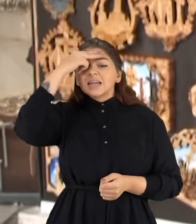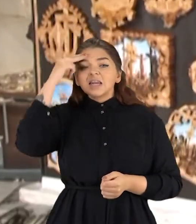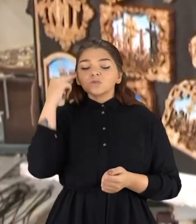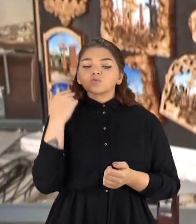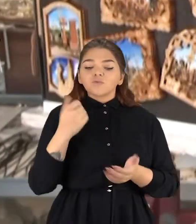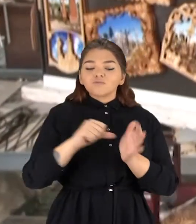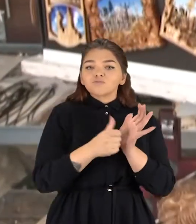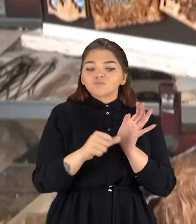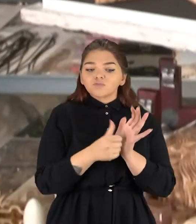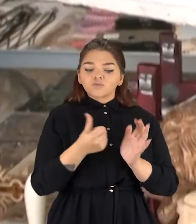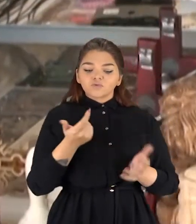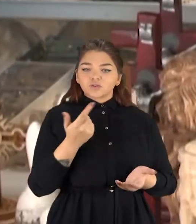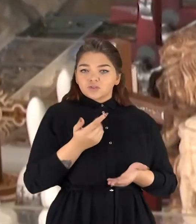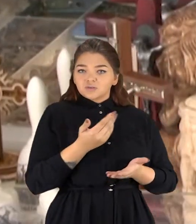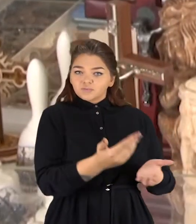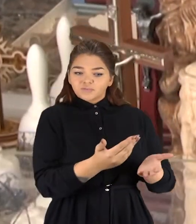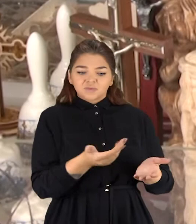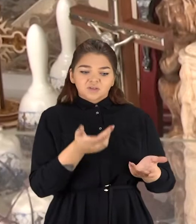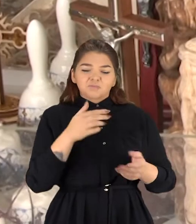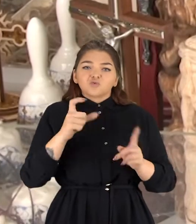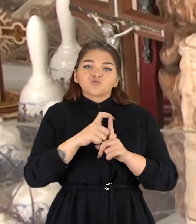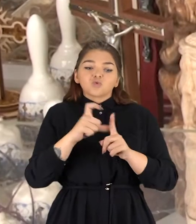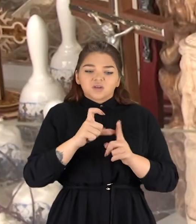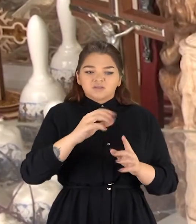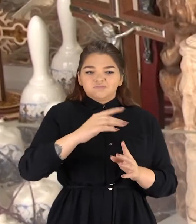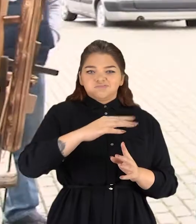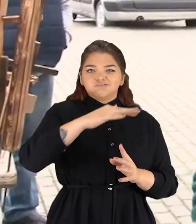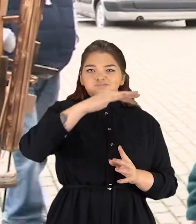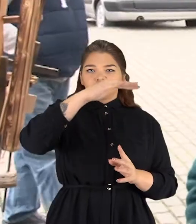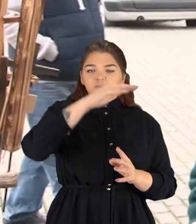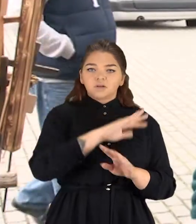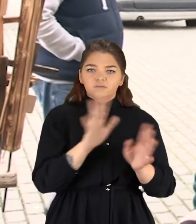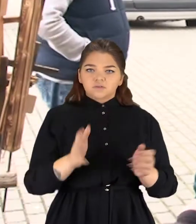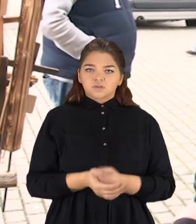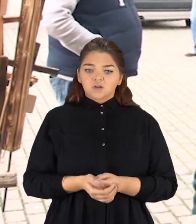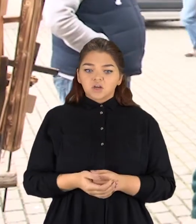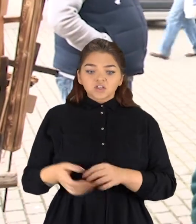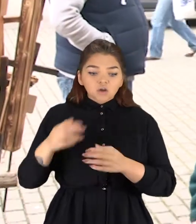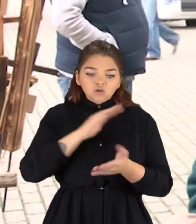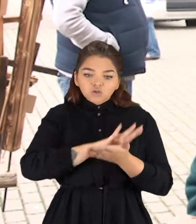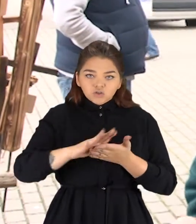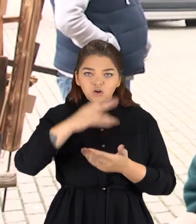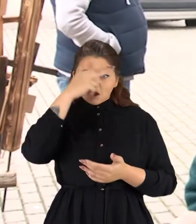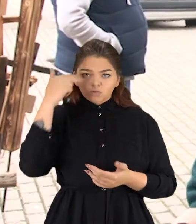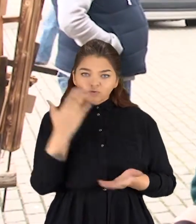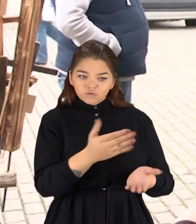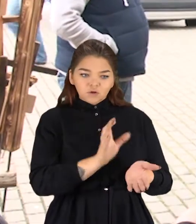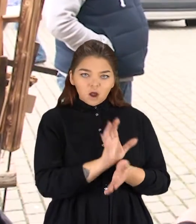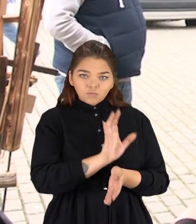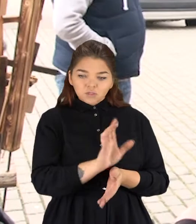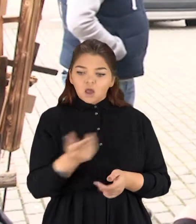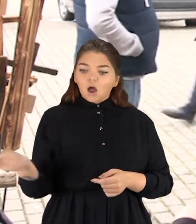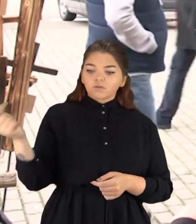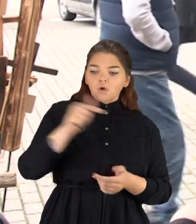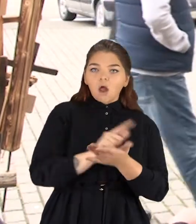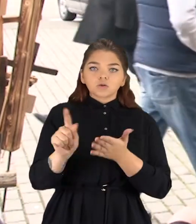rūpintojėlį metų metus ant prekystalių tik dulka. To jėlis. Tikrai surišta su Lietuva, jau čia grinai lietuviškas dirbinys.